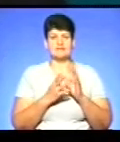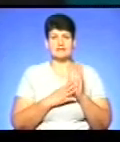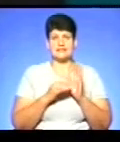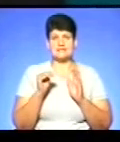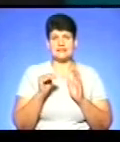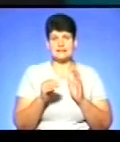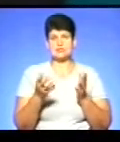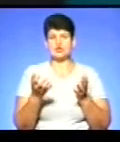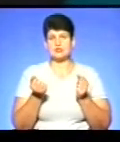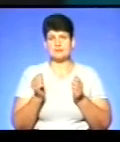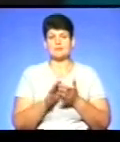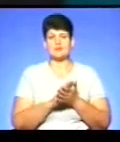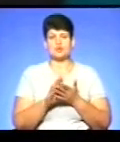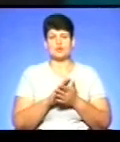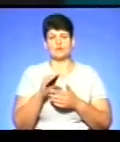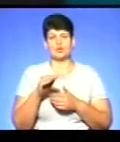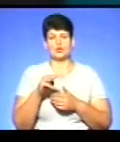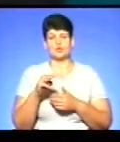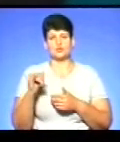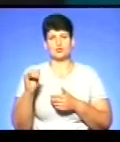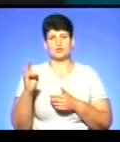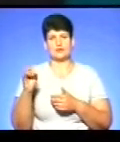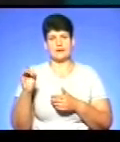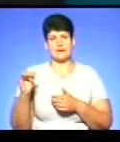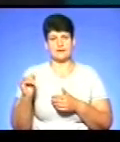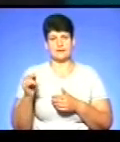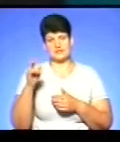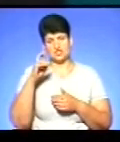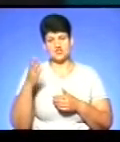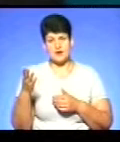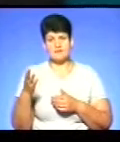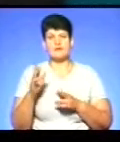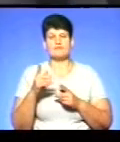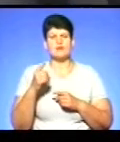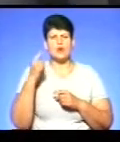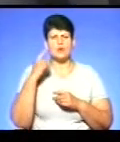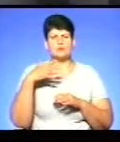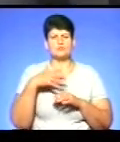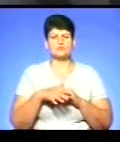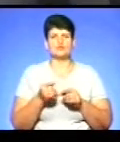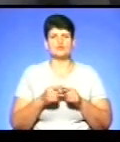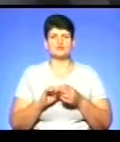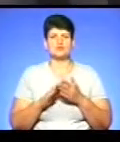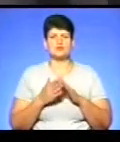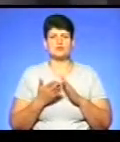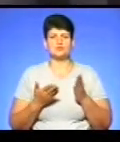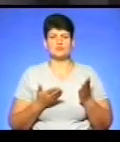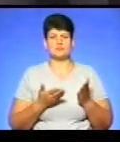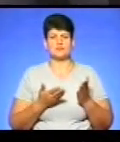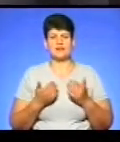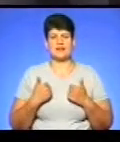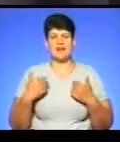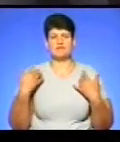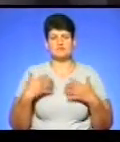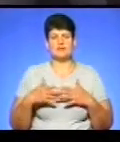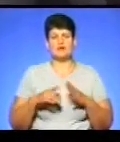отримали безкоштовні тюнери від держави. Як загалом оцінюєте таку ситуацію? Ну, я вже